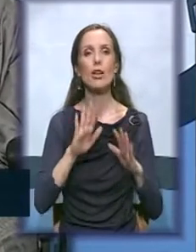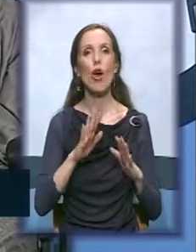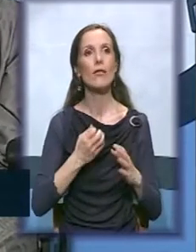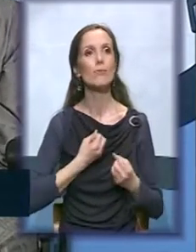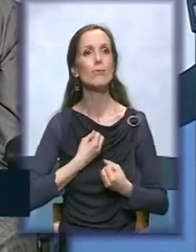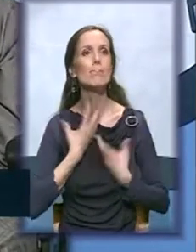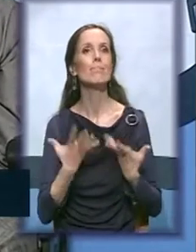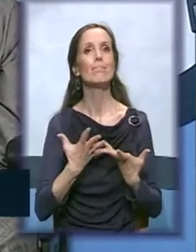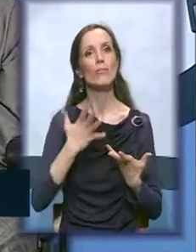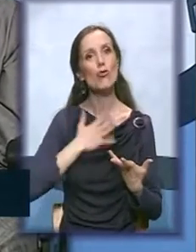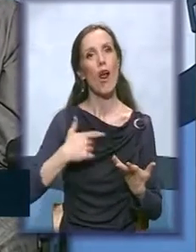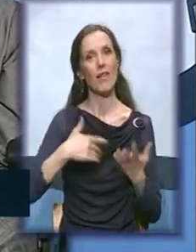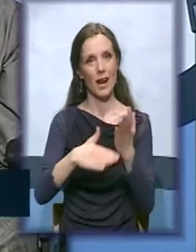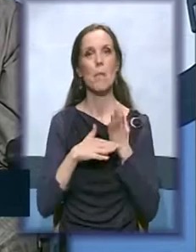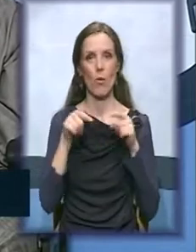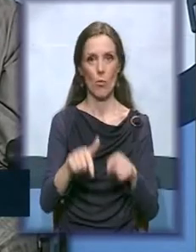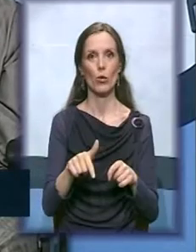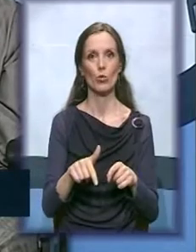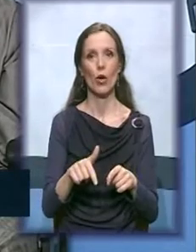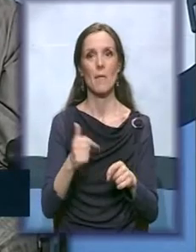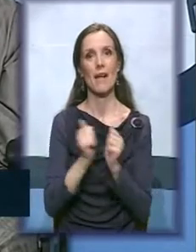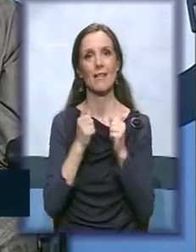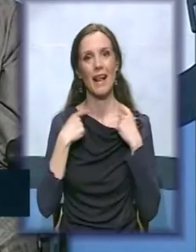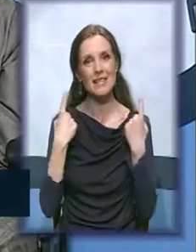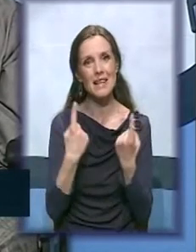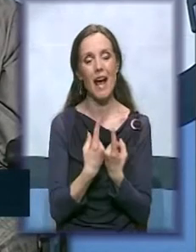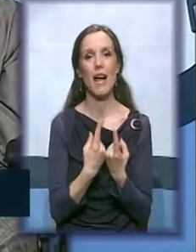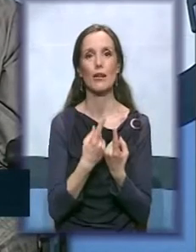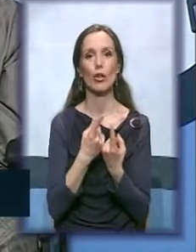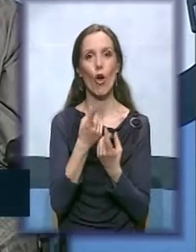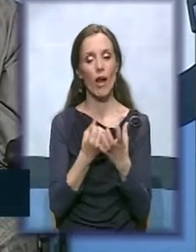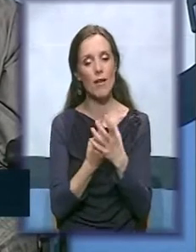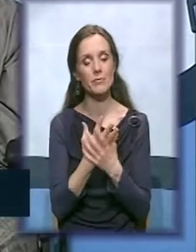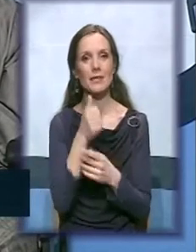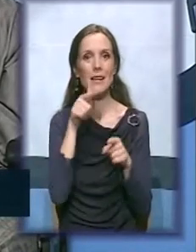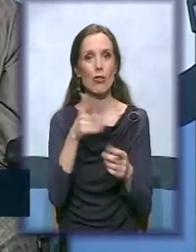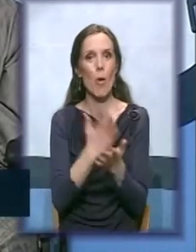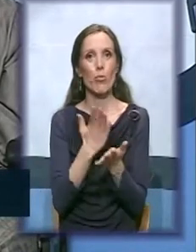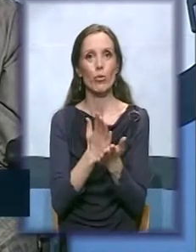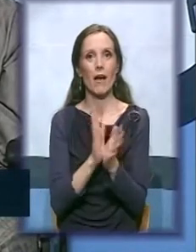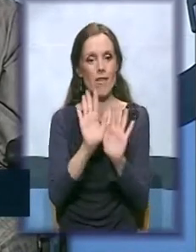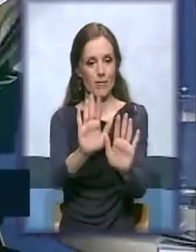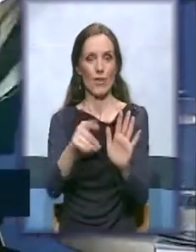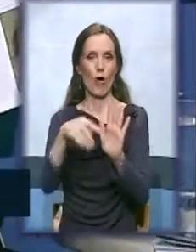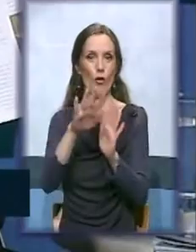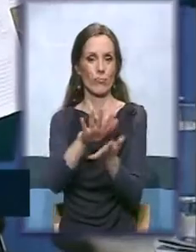nam pomognu tome, da ga zajedno kreiramo i da u stvari to bude njihov prostor.